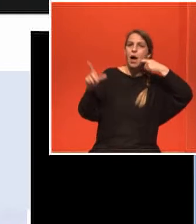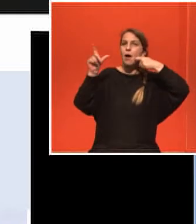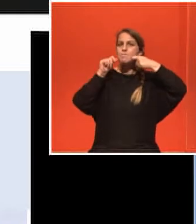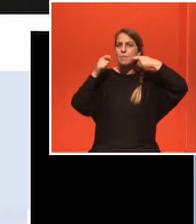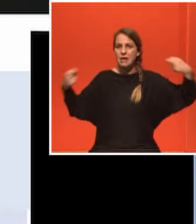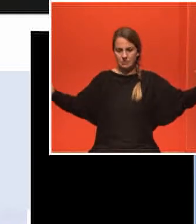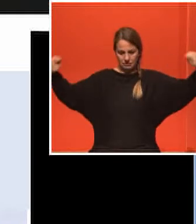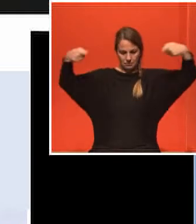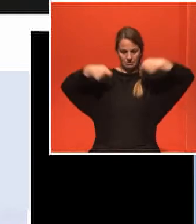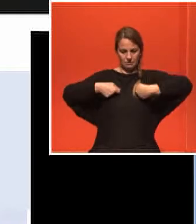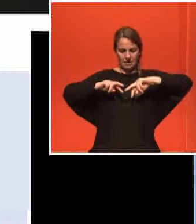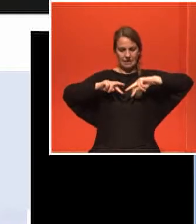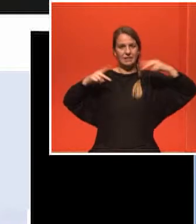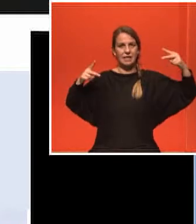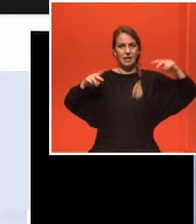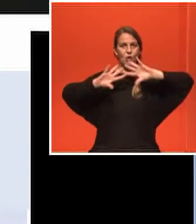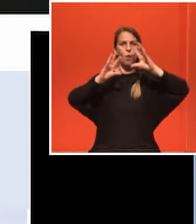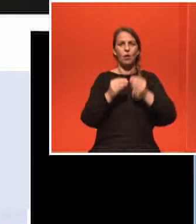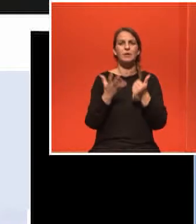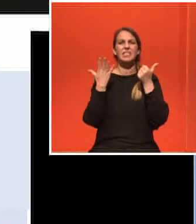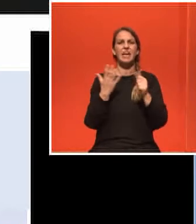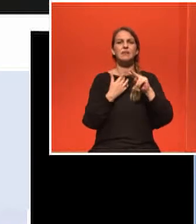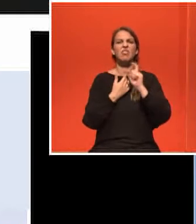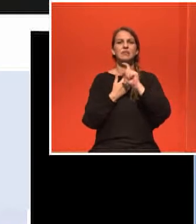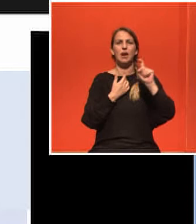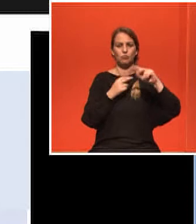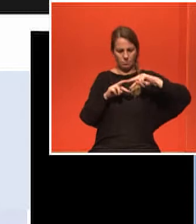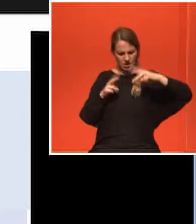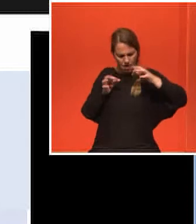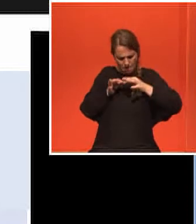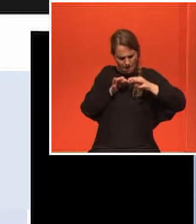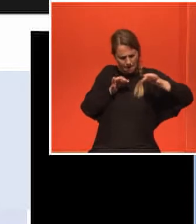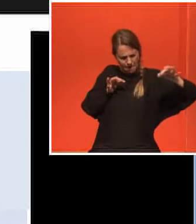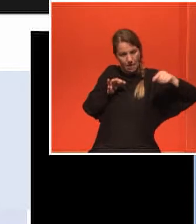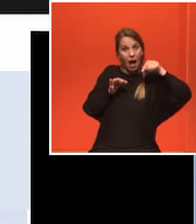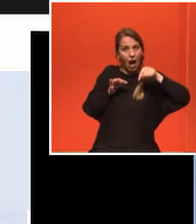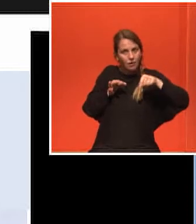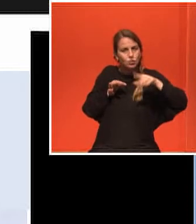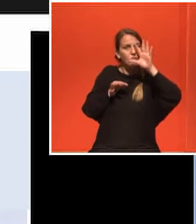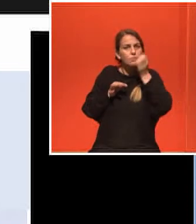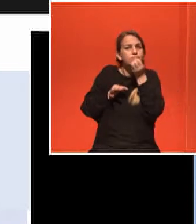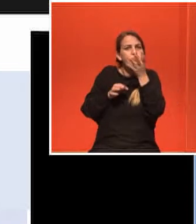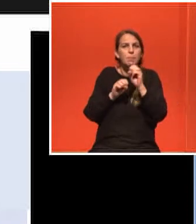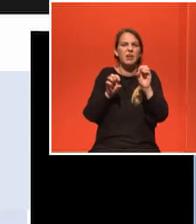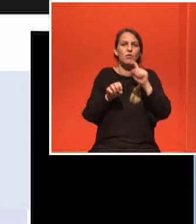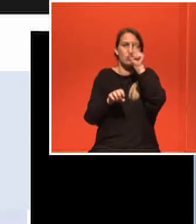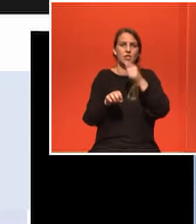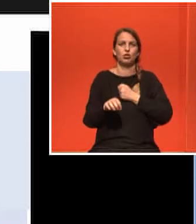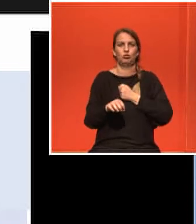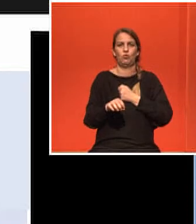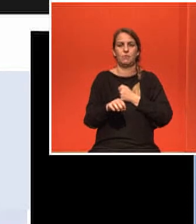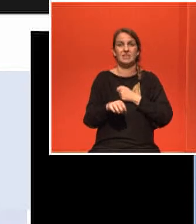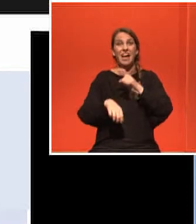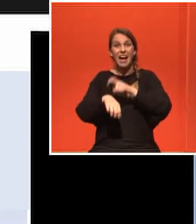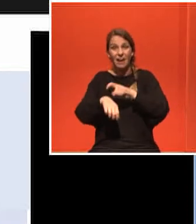πήραμε από το βαμπά μας 6 δισεκατομμύρια στο σύνολο αποτελούν ένα βιβλίο πληροφοριών της ζωής που οι σύγχρονες